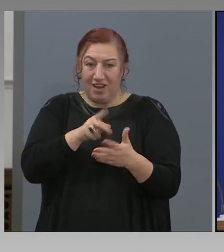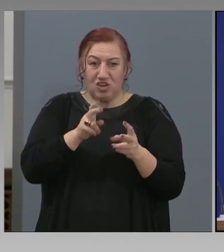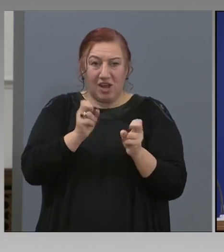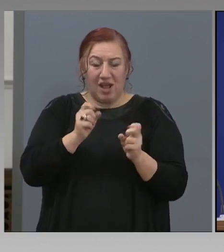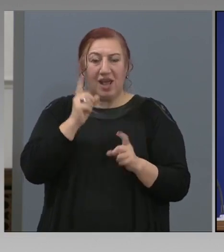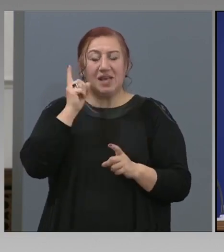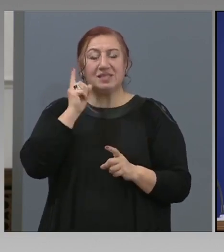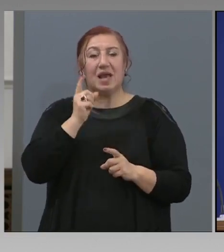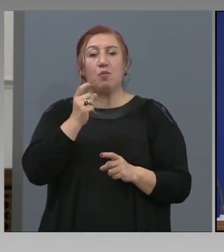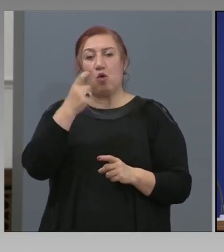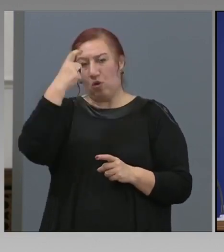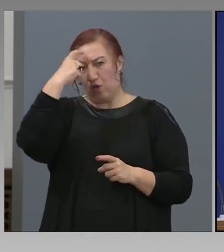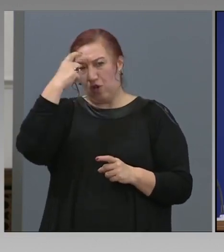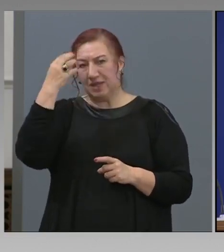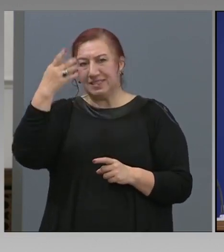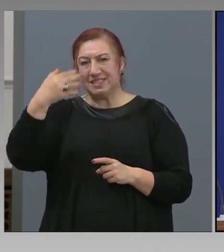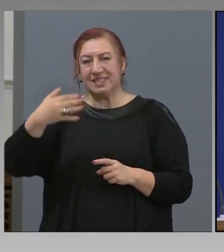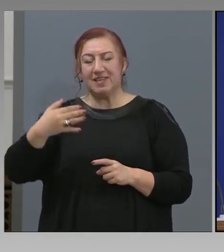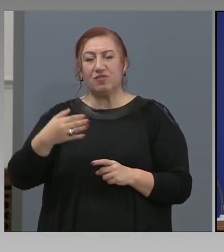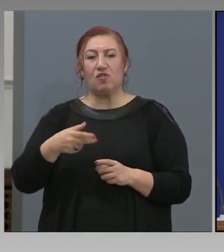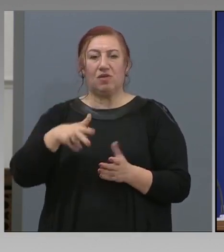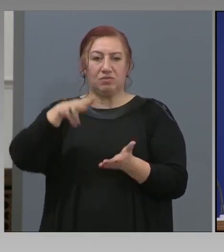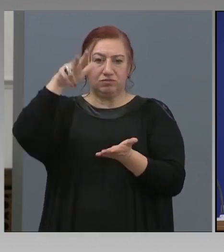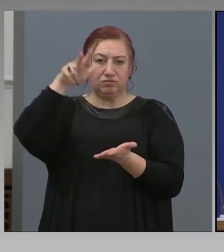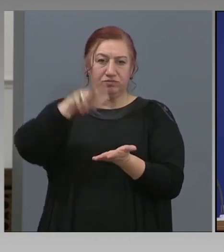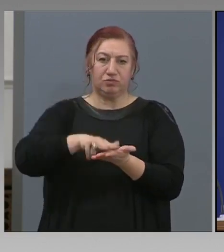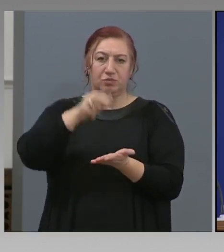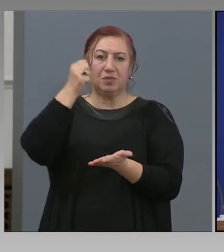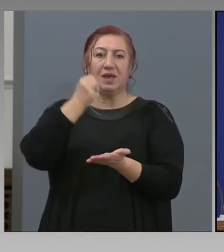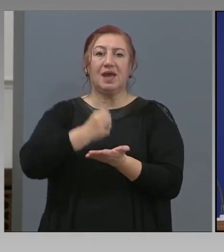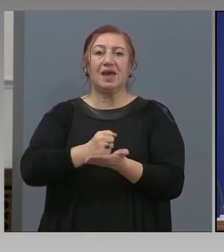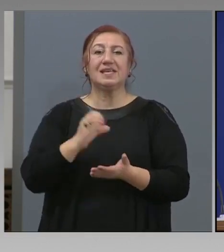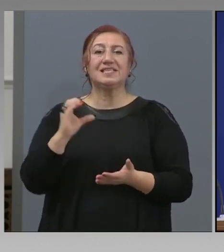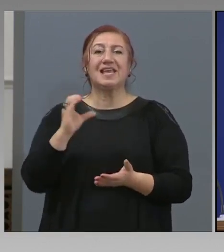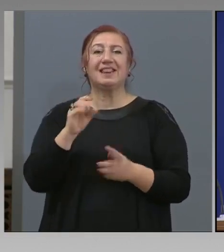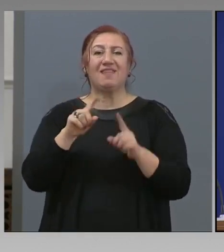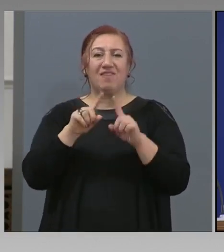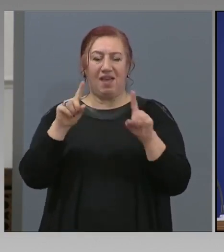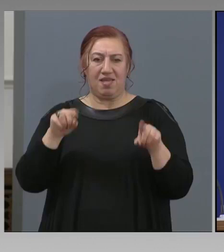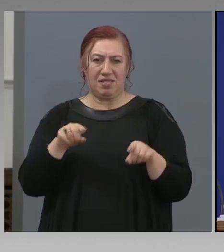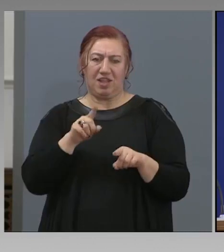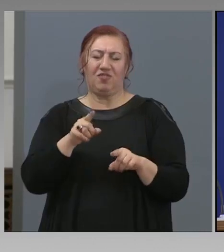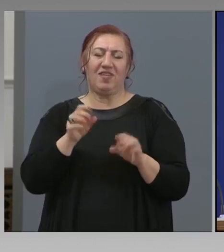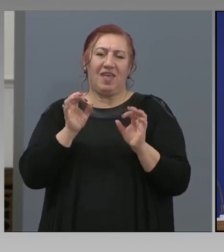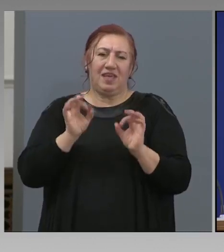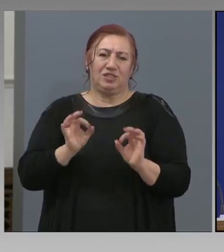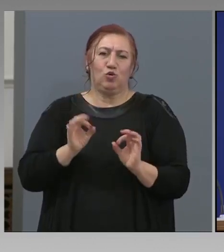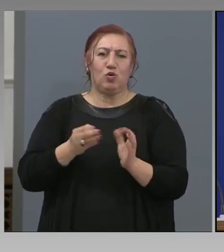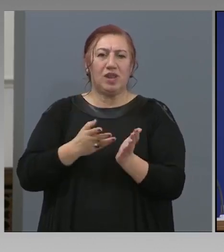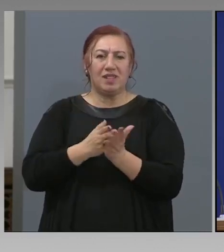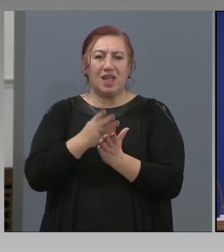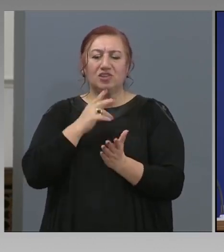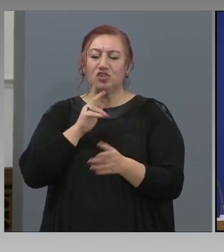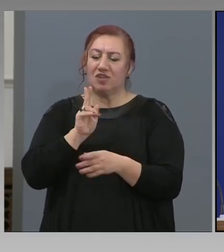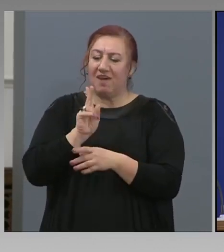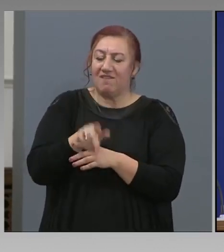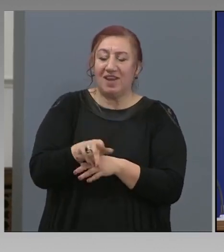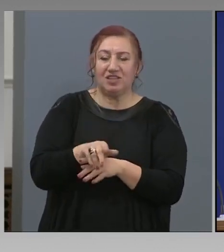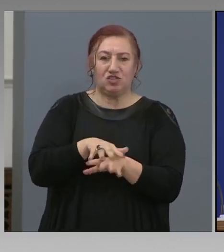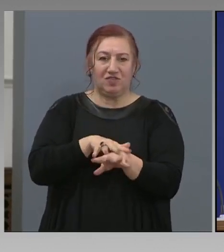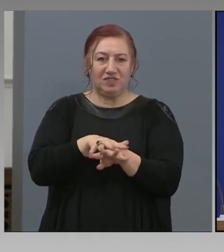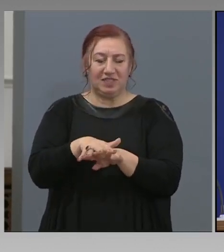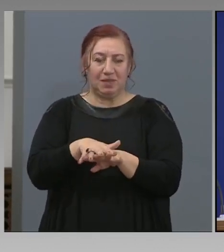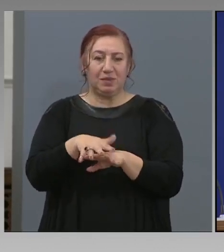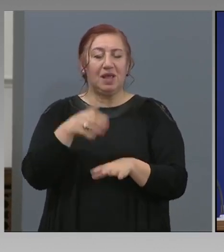цифров сертификат, който е един от най-сигурните начини за достъп до системата. Използвам